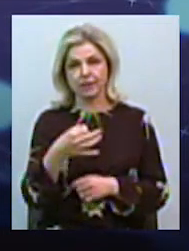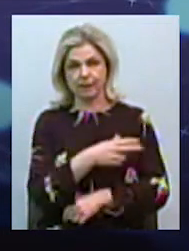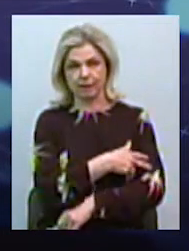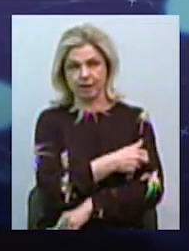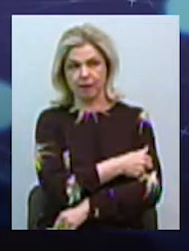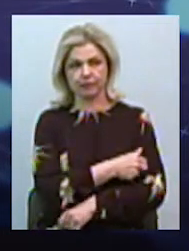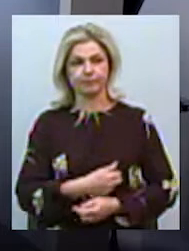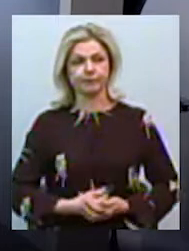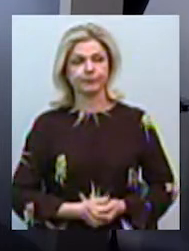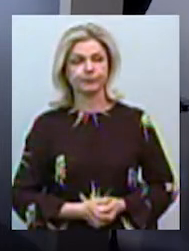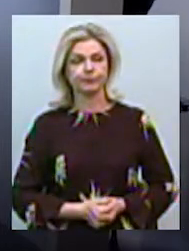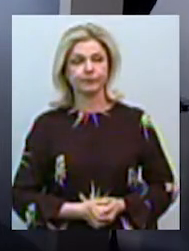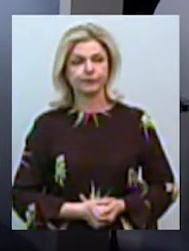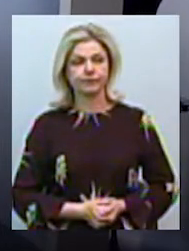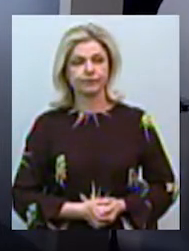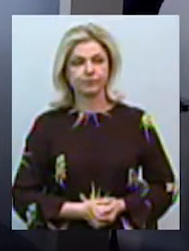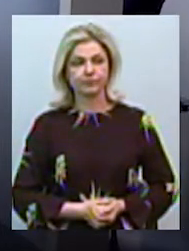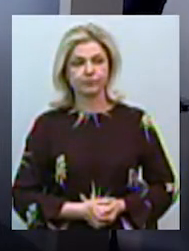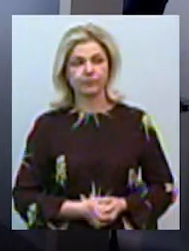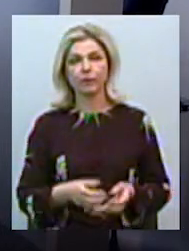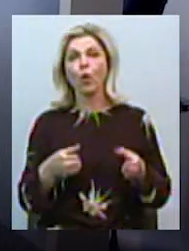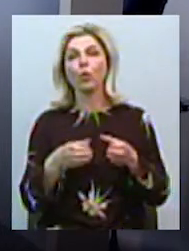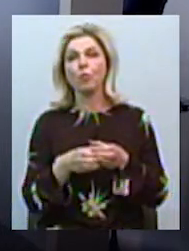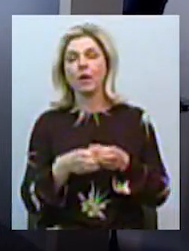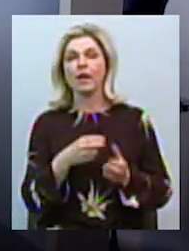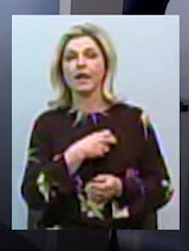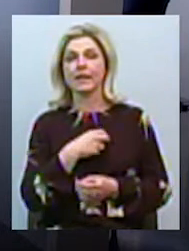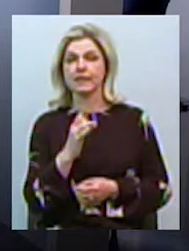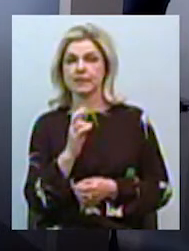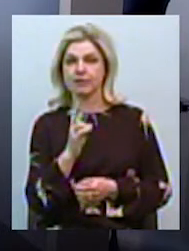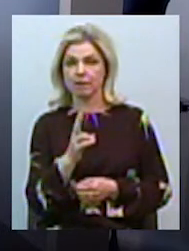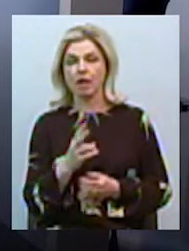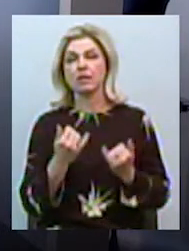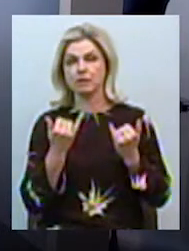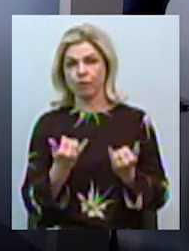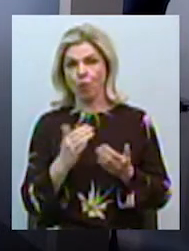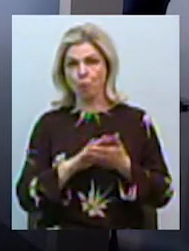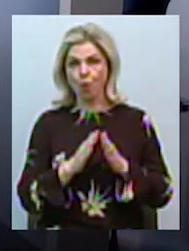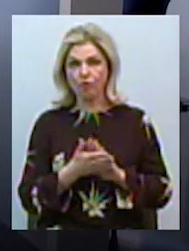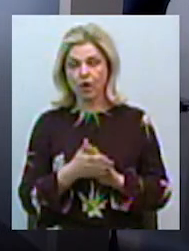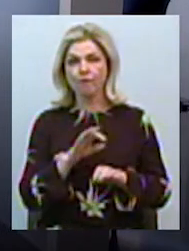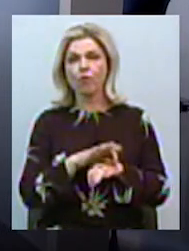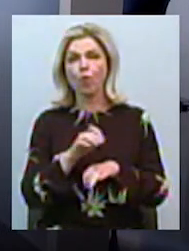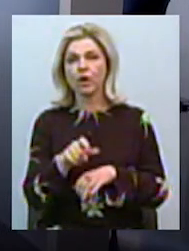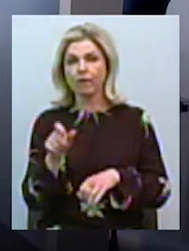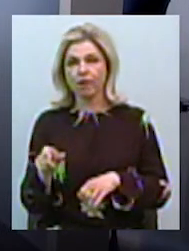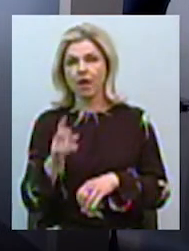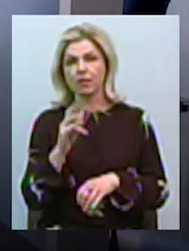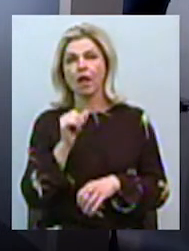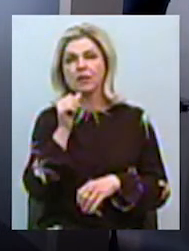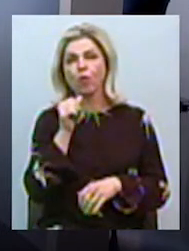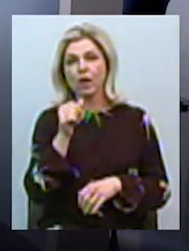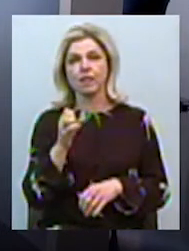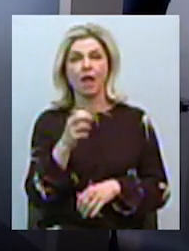лікарні. Отже, група ризику в нинішніх умовах хворі на цукровий діабет.